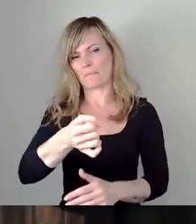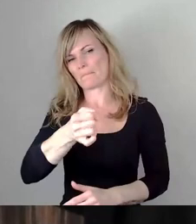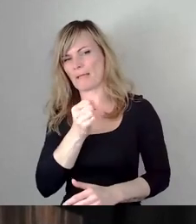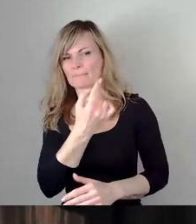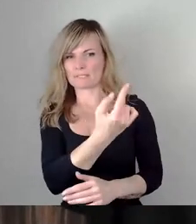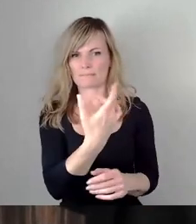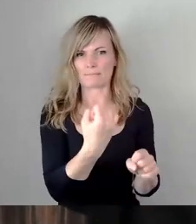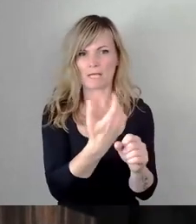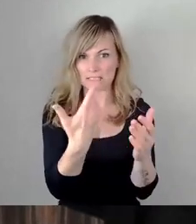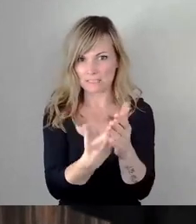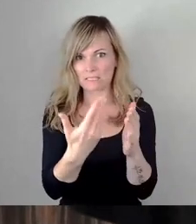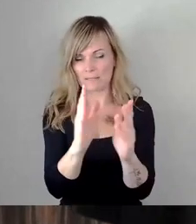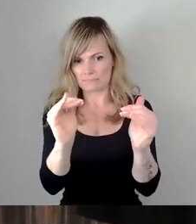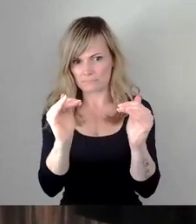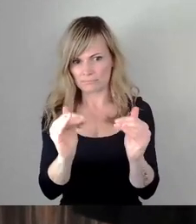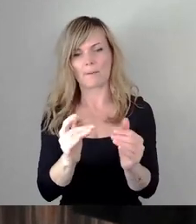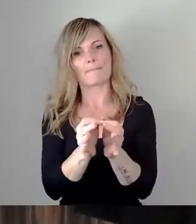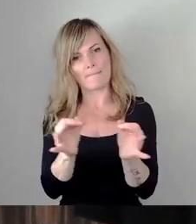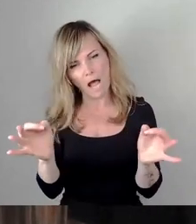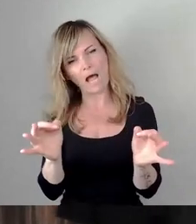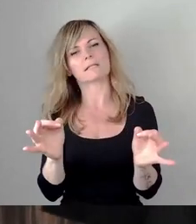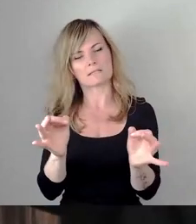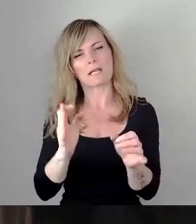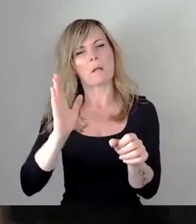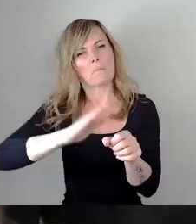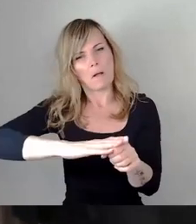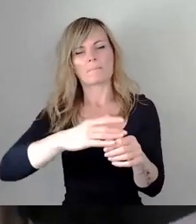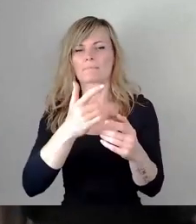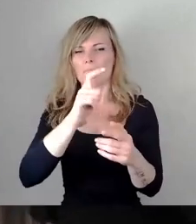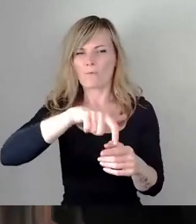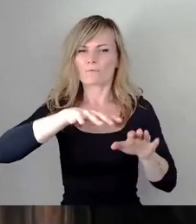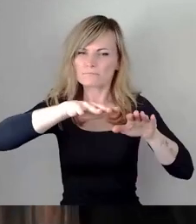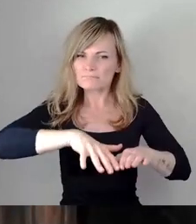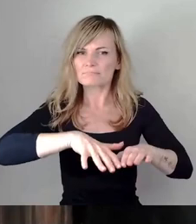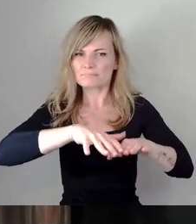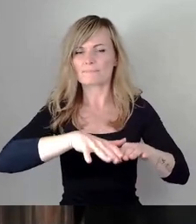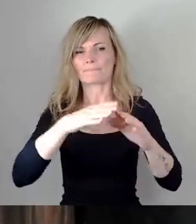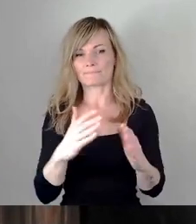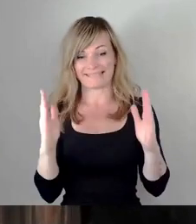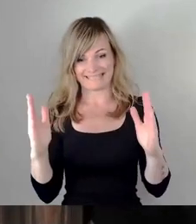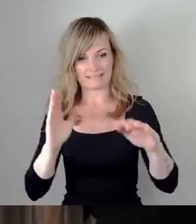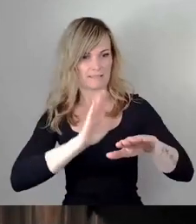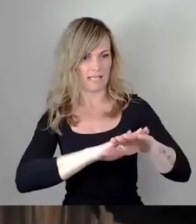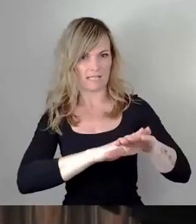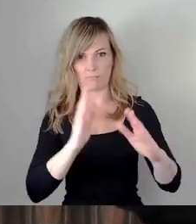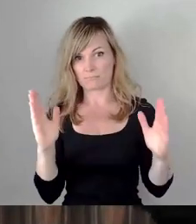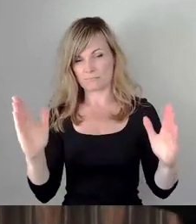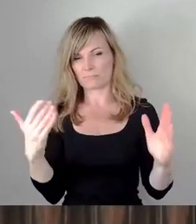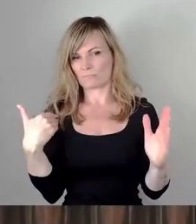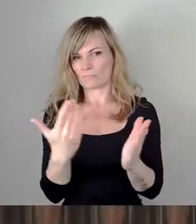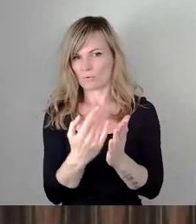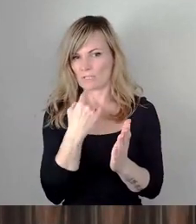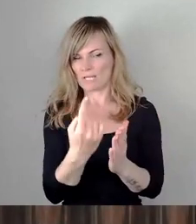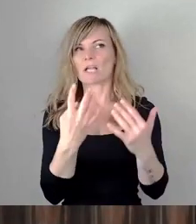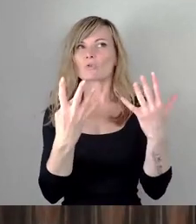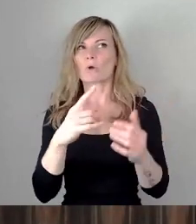begründet liegt. Dass also der Preisdeckel, wie also in diesem Abrechnungszeitraum, den ich benannt habe, 9,5